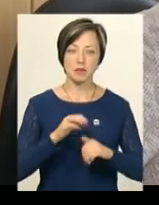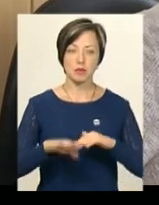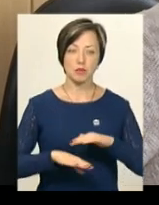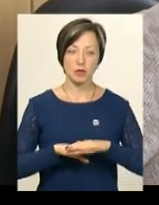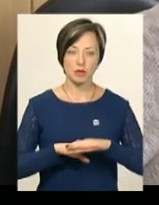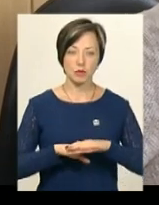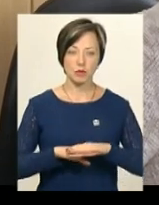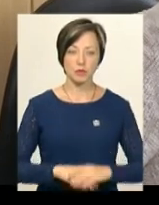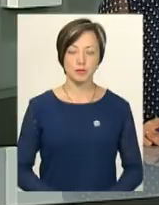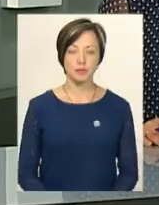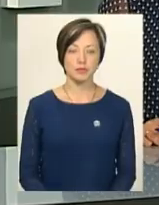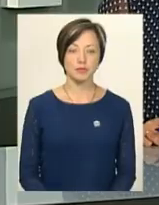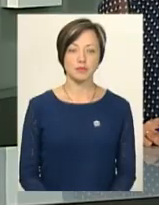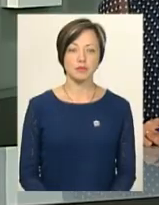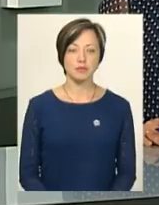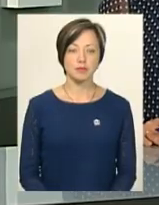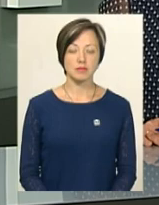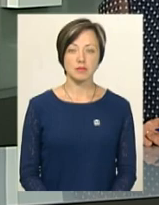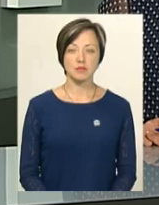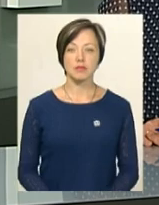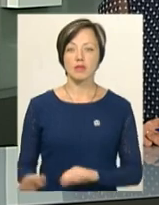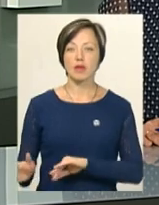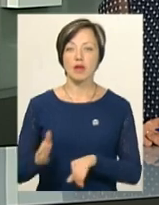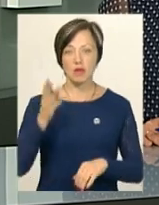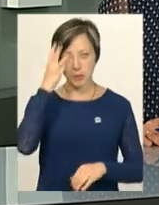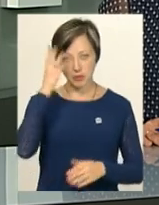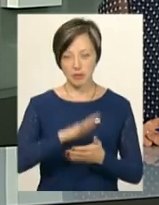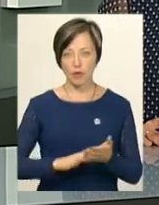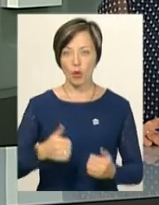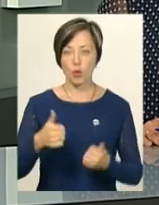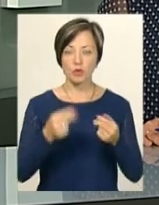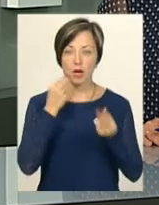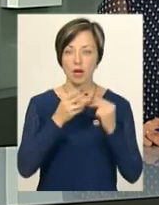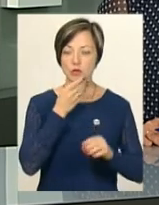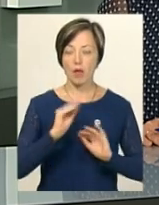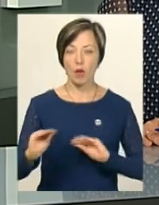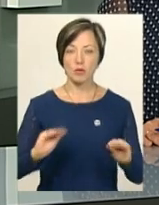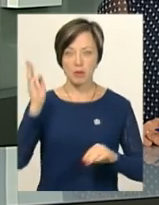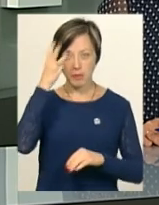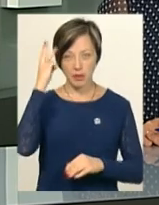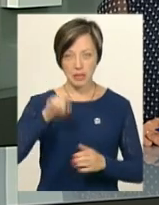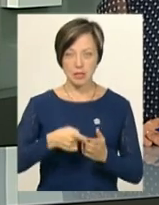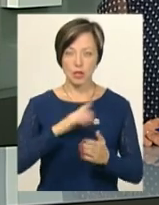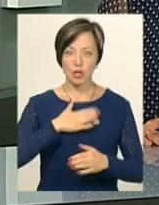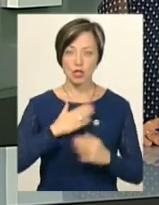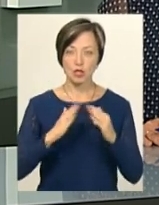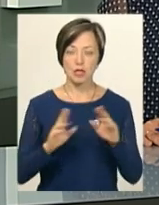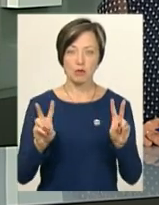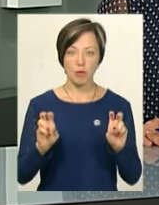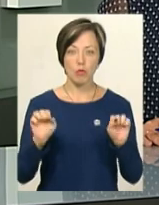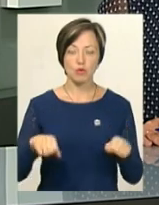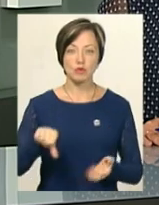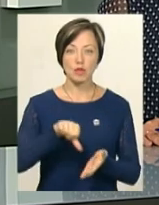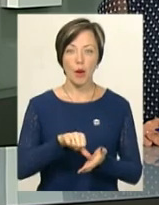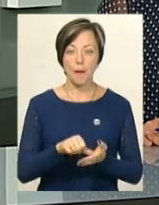-Подільському. В обласному центрі триває конкурс на кращий благоустрій «Хмельницький наш дім». В ньому можуть